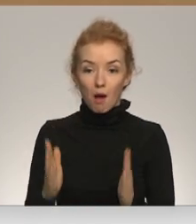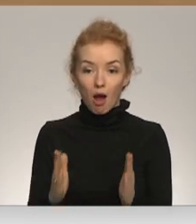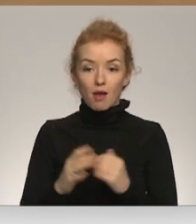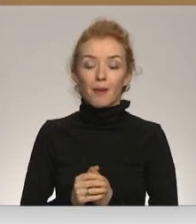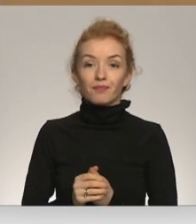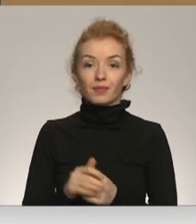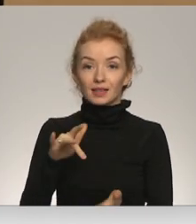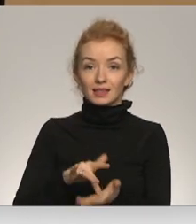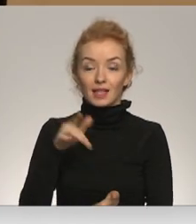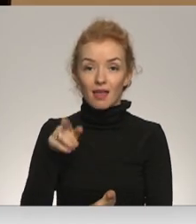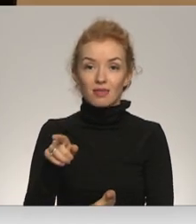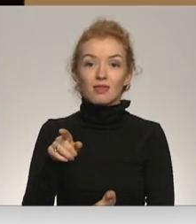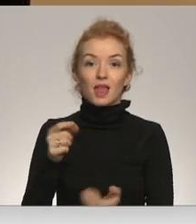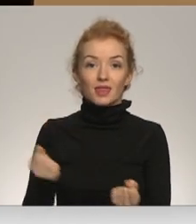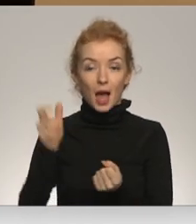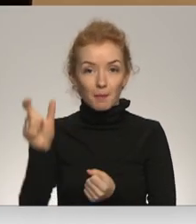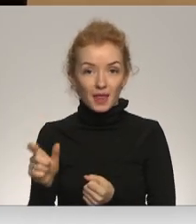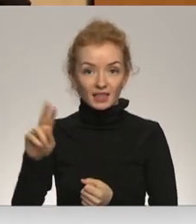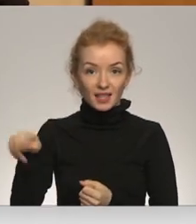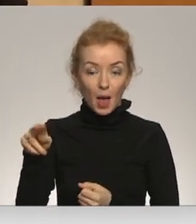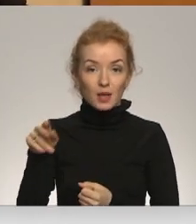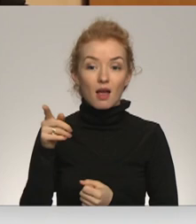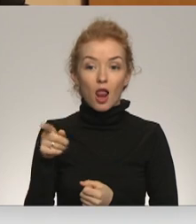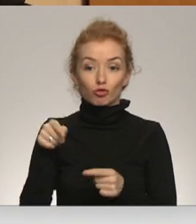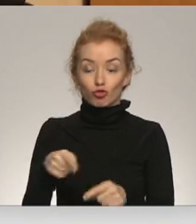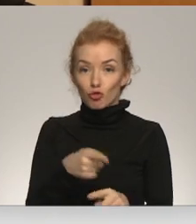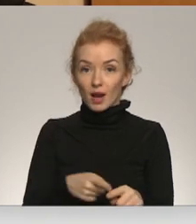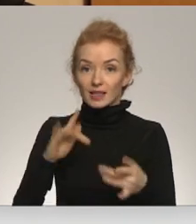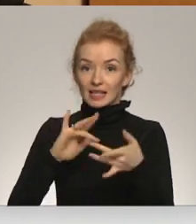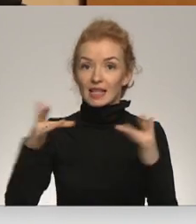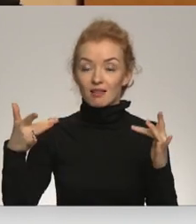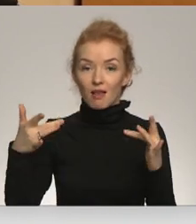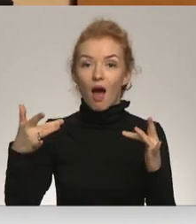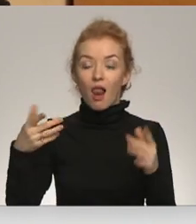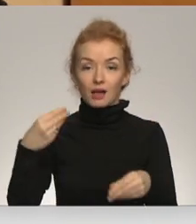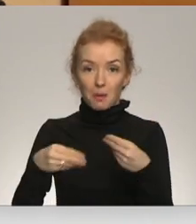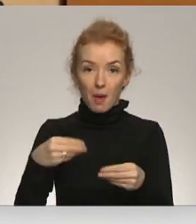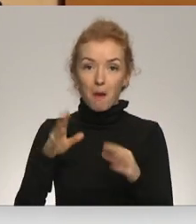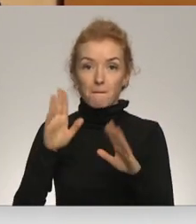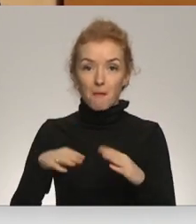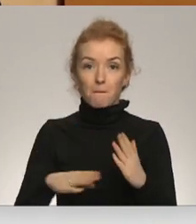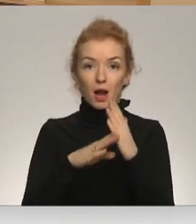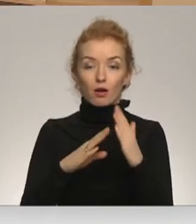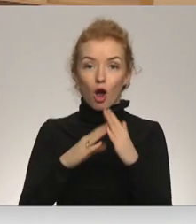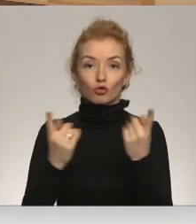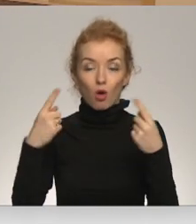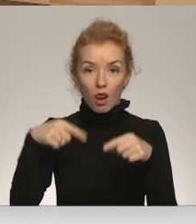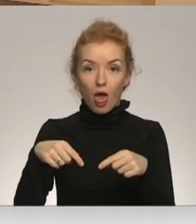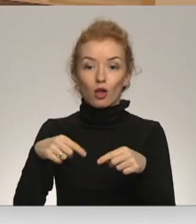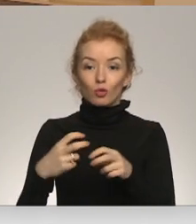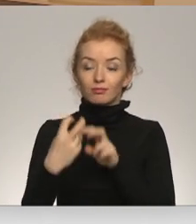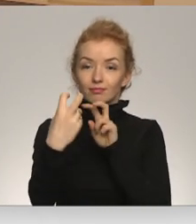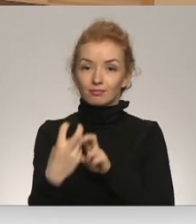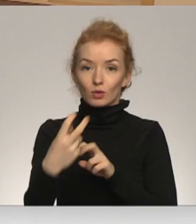jauniešu centra jaunatnes darbiniecie Danielē Reimenei šaireizē digitālajā izlaušanās spēlē par barikāžu laiku. Pretim ir